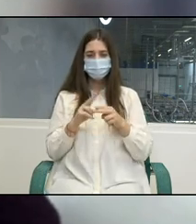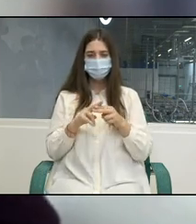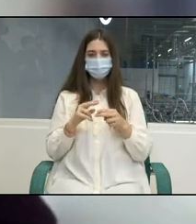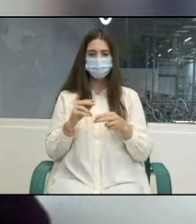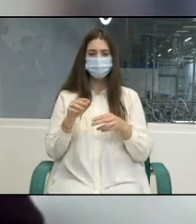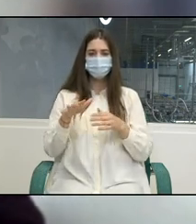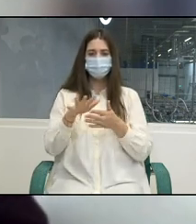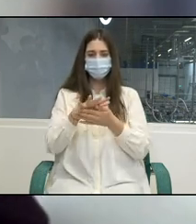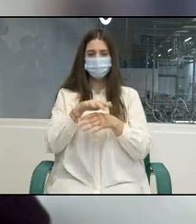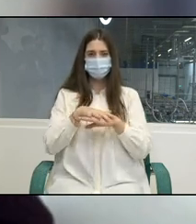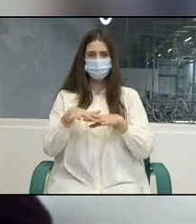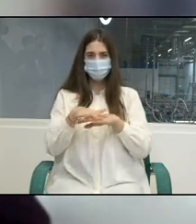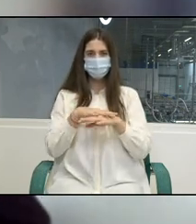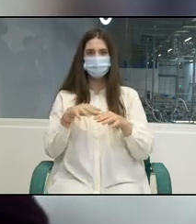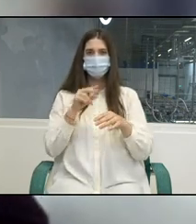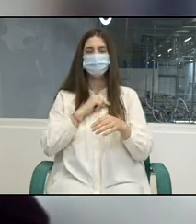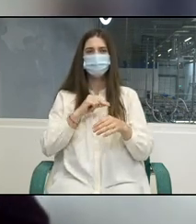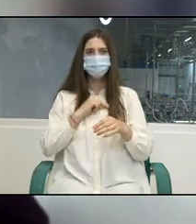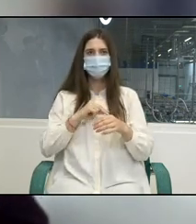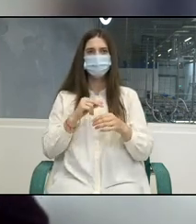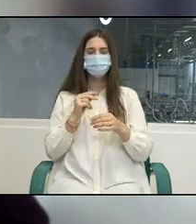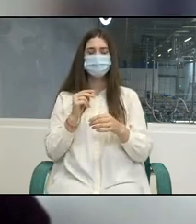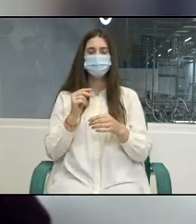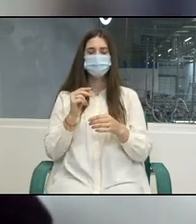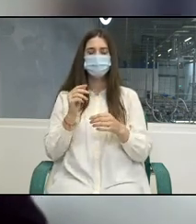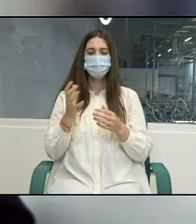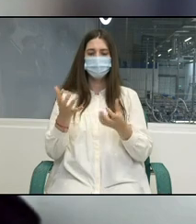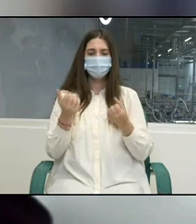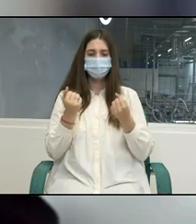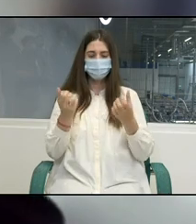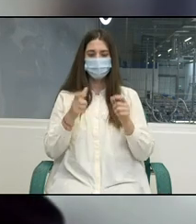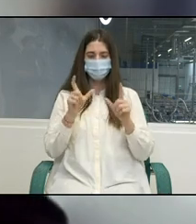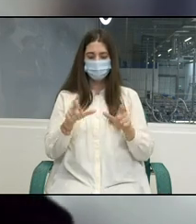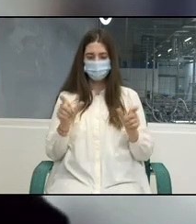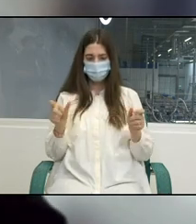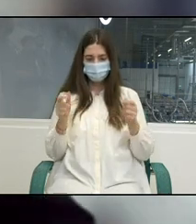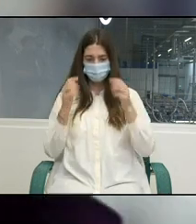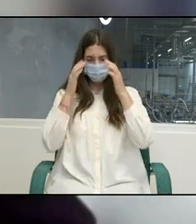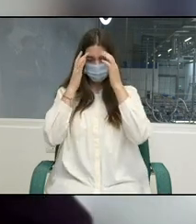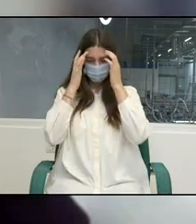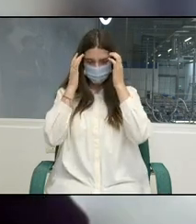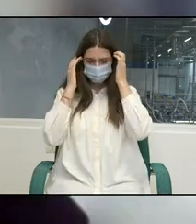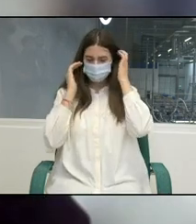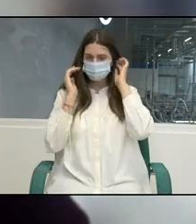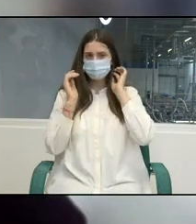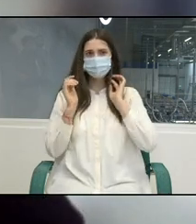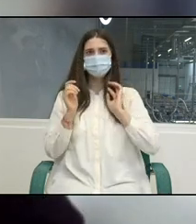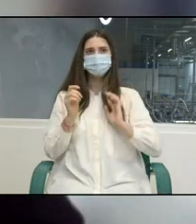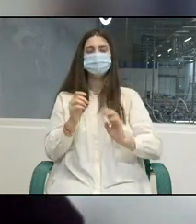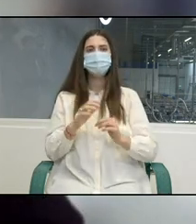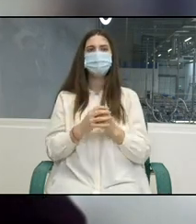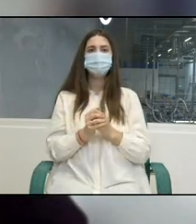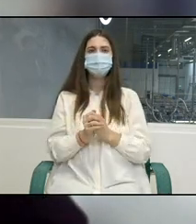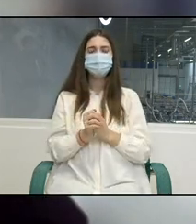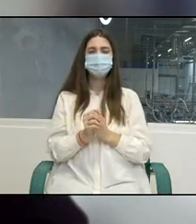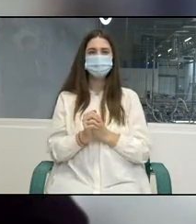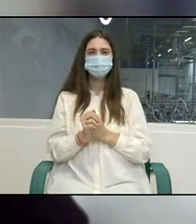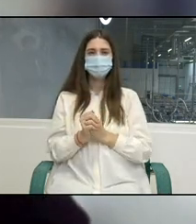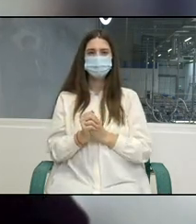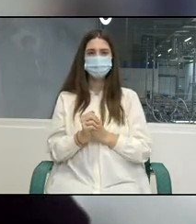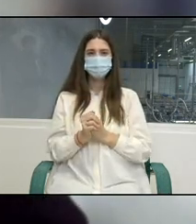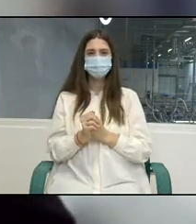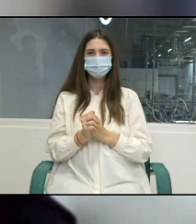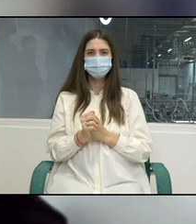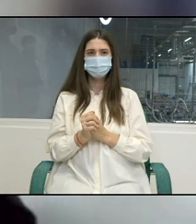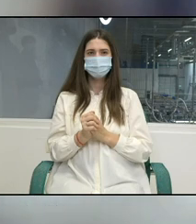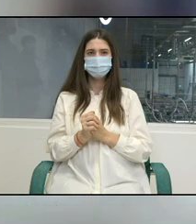într-un dialog eficient și semnificativ. Dialogul social este un mecanism foarte important în realizarea rezultatelor tangibile cu beneficii pentru